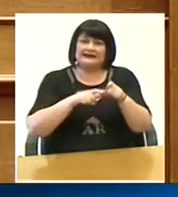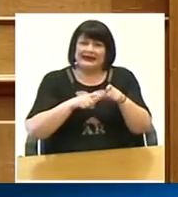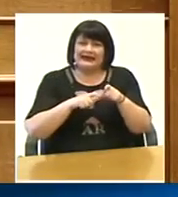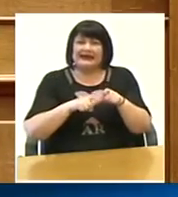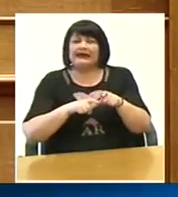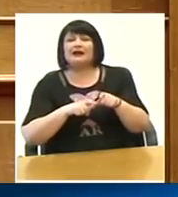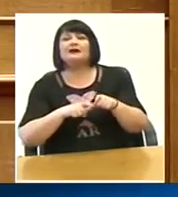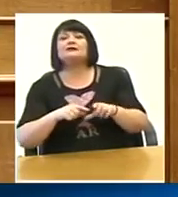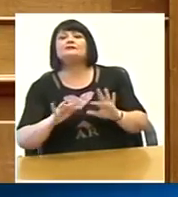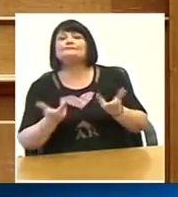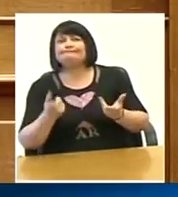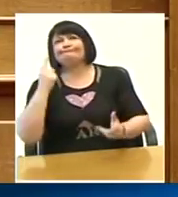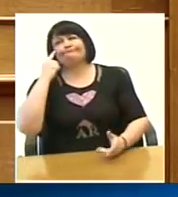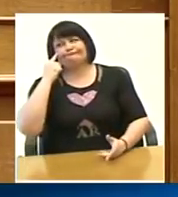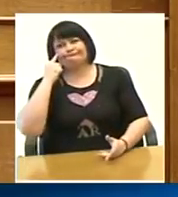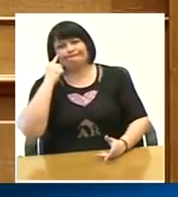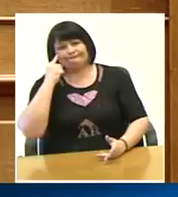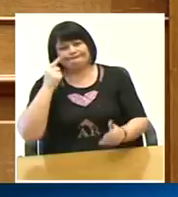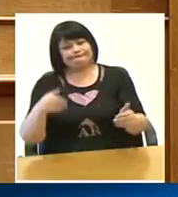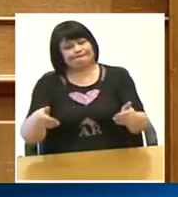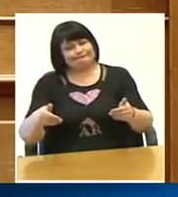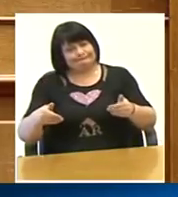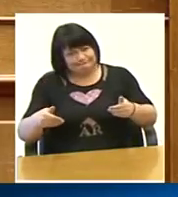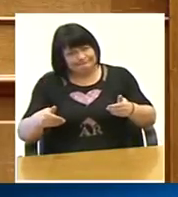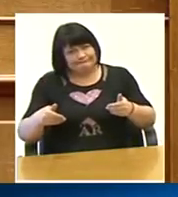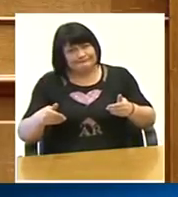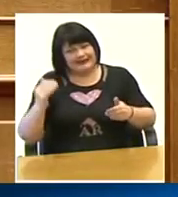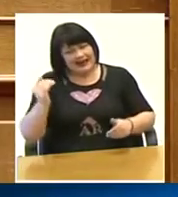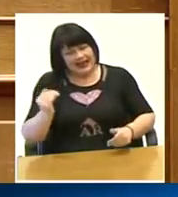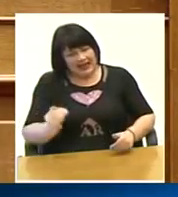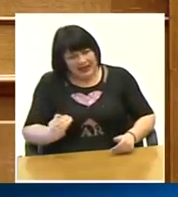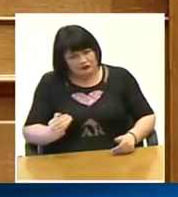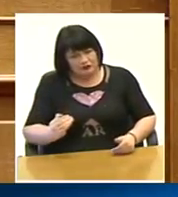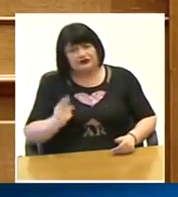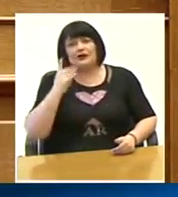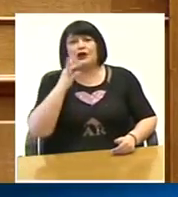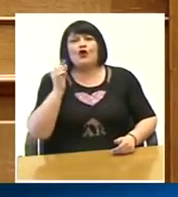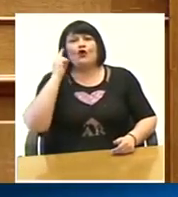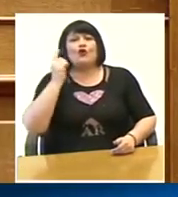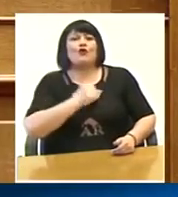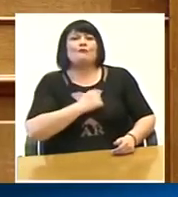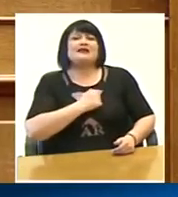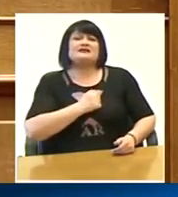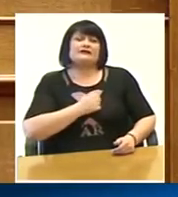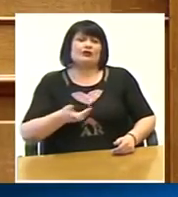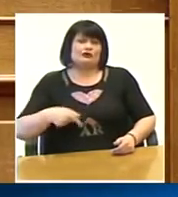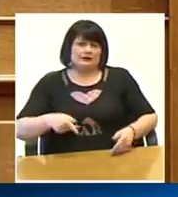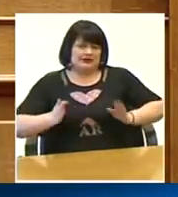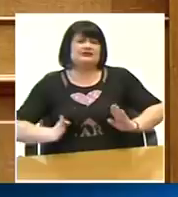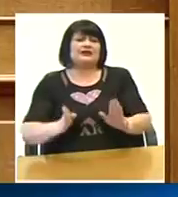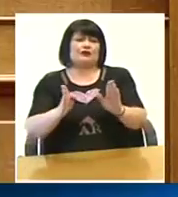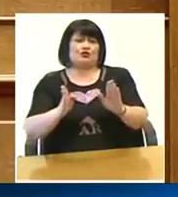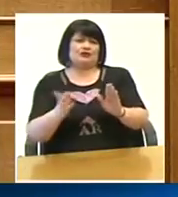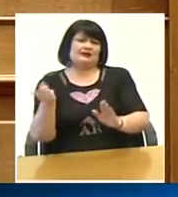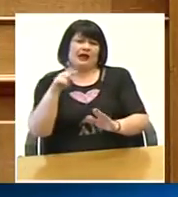ότι μπαίνουν αυτά, ήδη αρχίζει και κάνει εκπτώσεις γιατί θεωρούσε ότι δεν θα προχωρούσαμε σε αυτή την προμήθεια